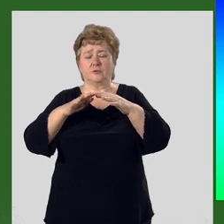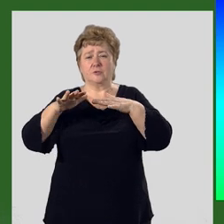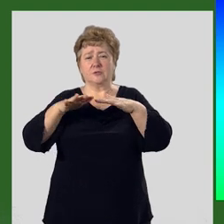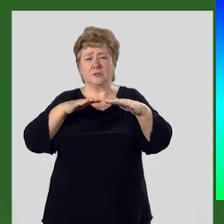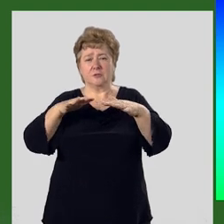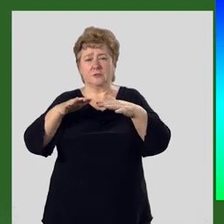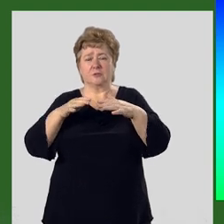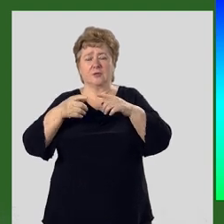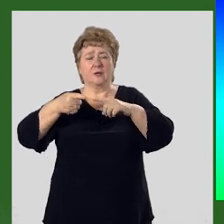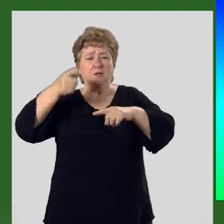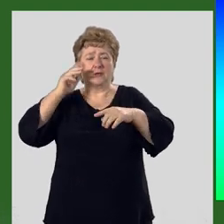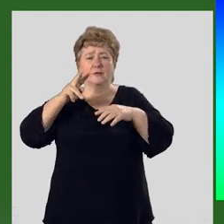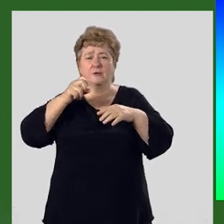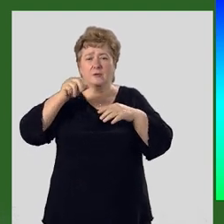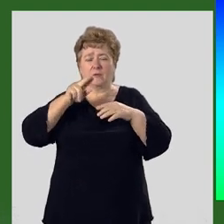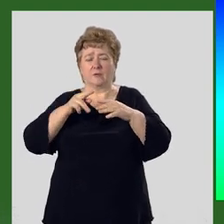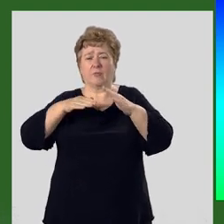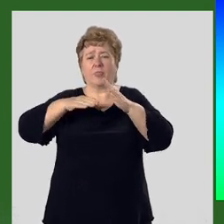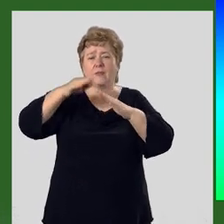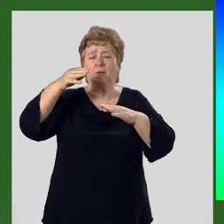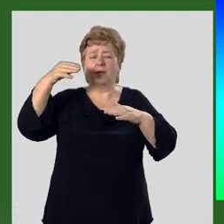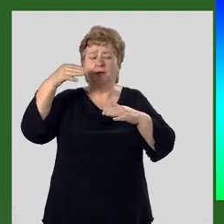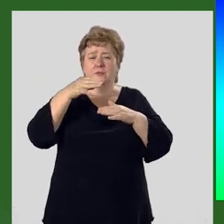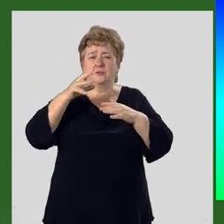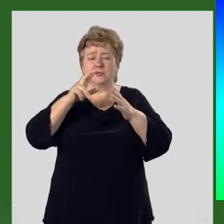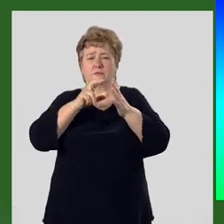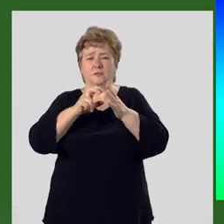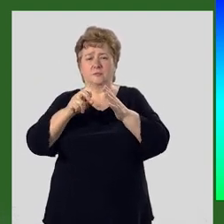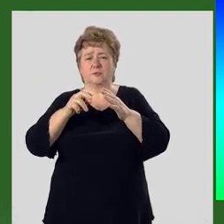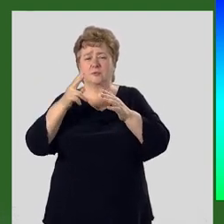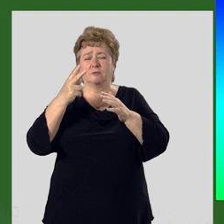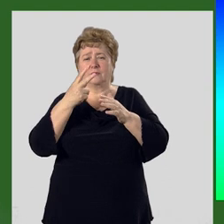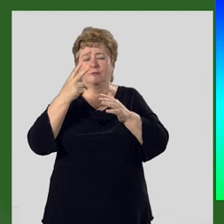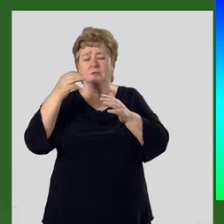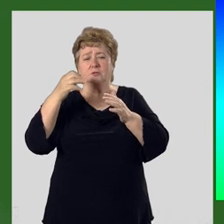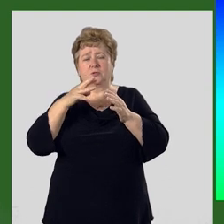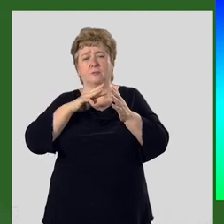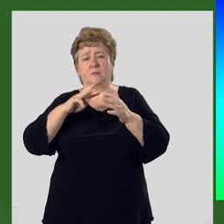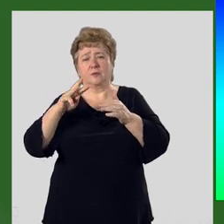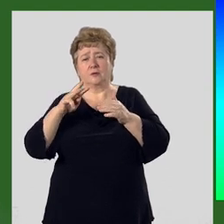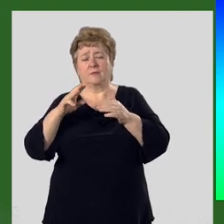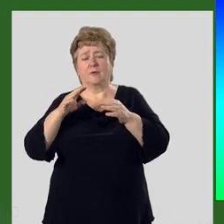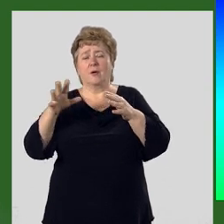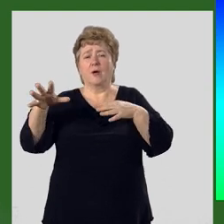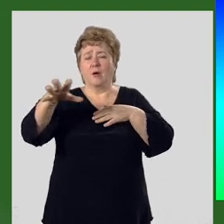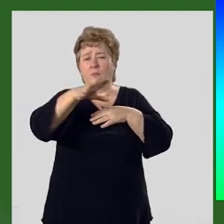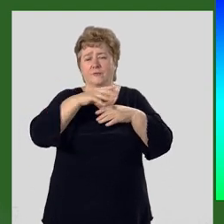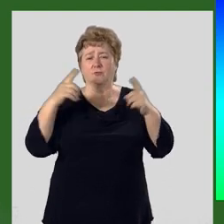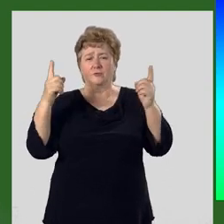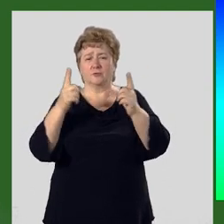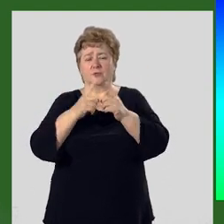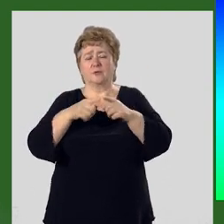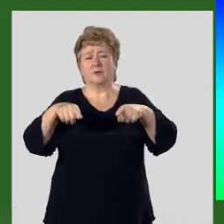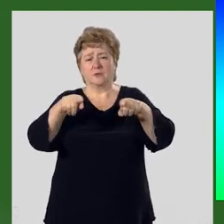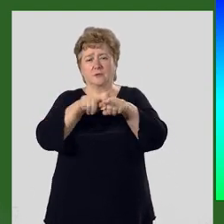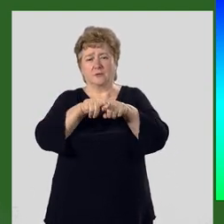деятельности древних ледников на высоте 1800-2000 метров повсюду встречаются